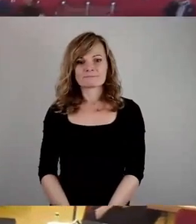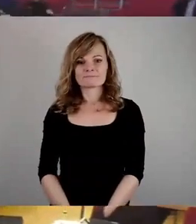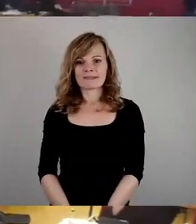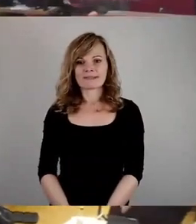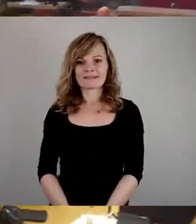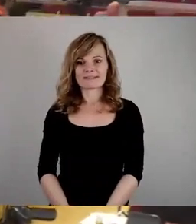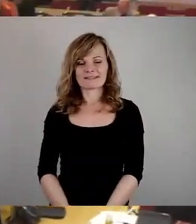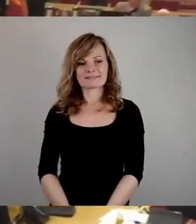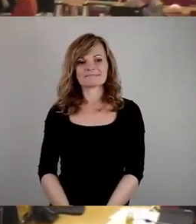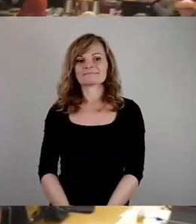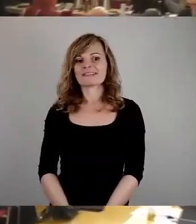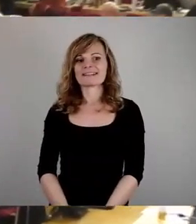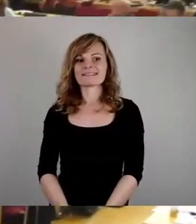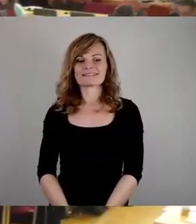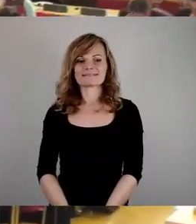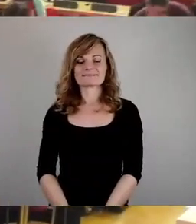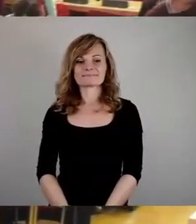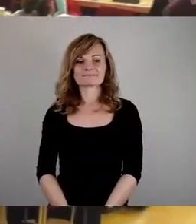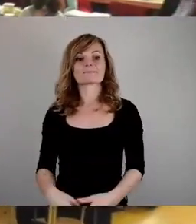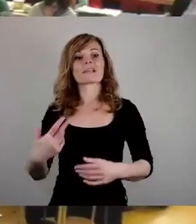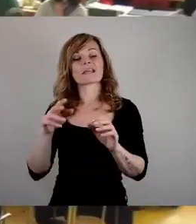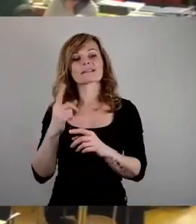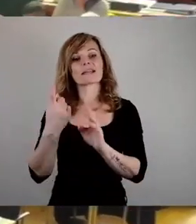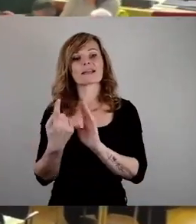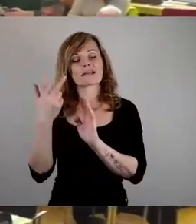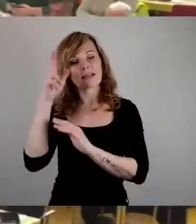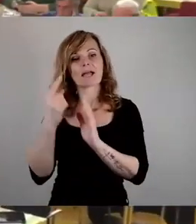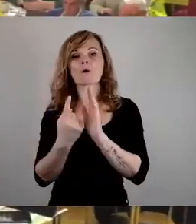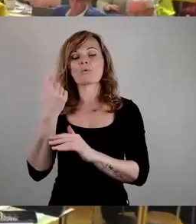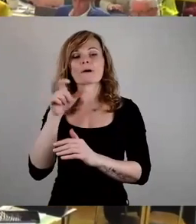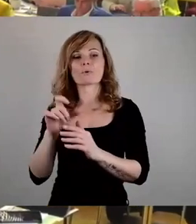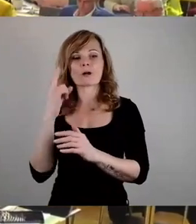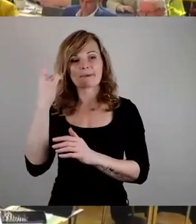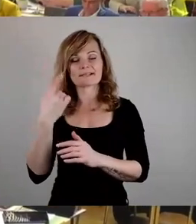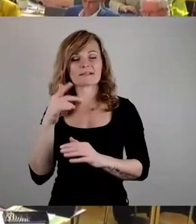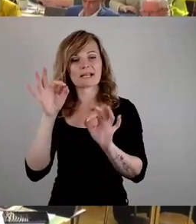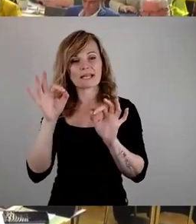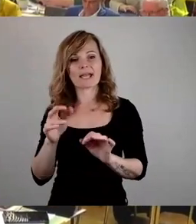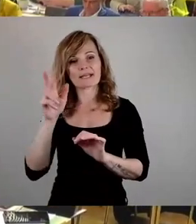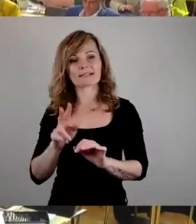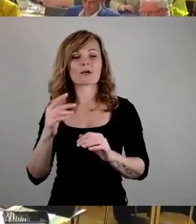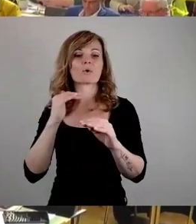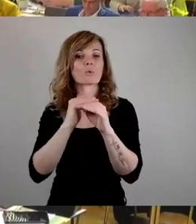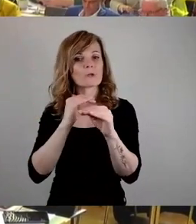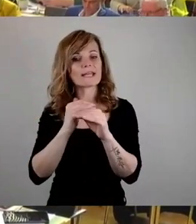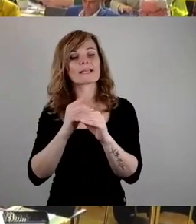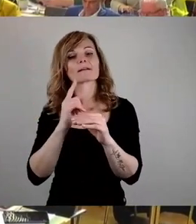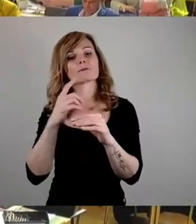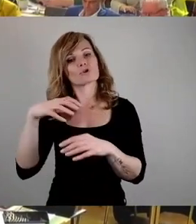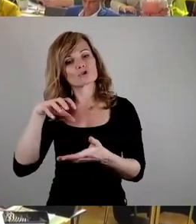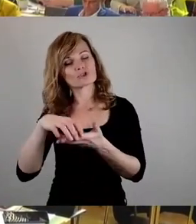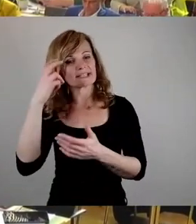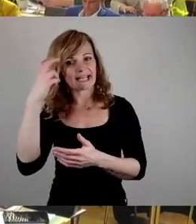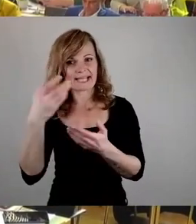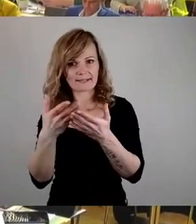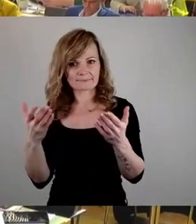Ja, sehr geehrter Herr Oberbürgermeister, sehr geehrte Kolleginnen und Kollegen, Stadträte. Zuallererst